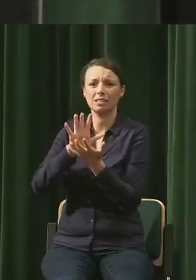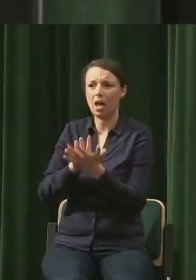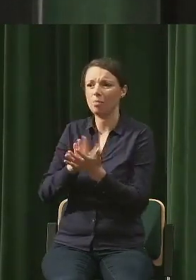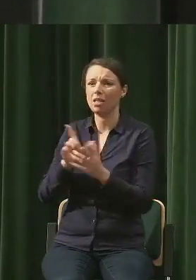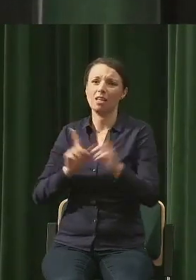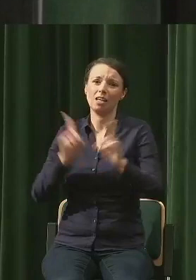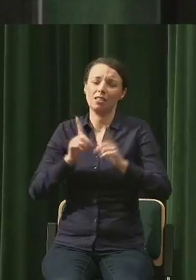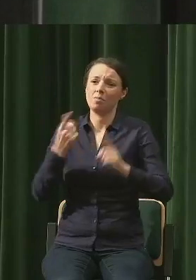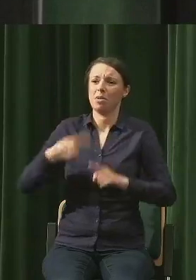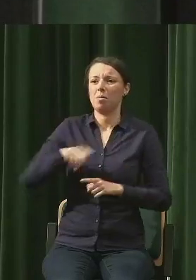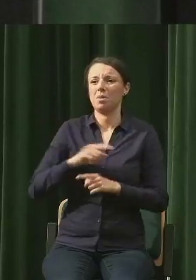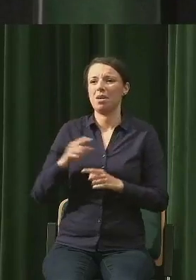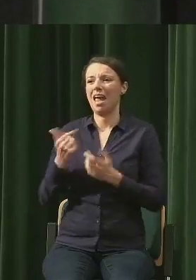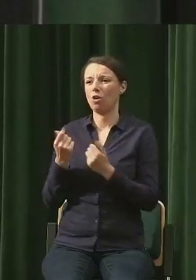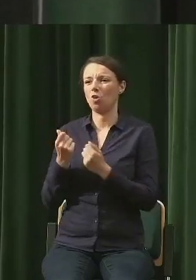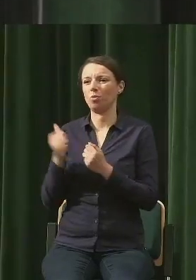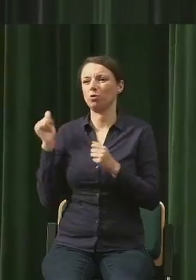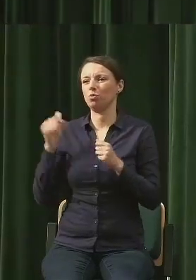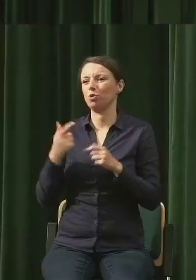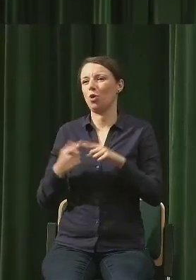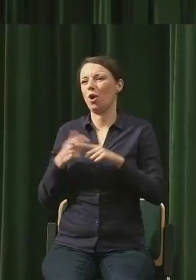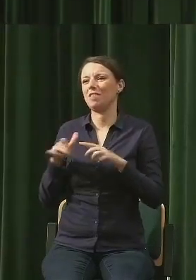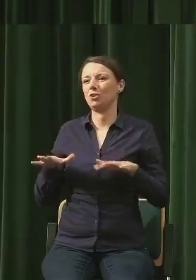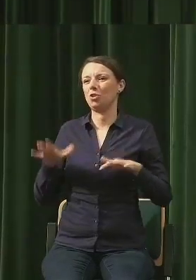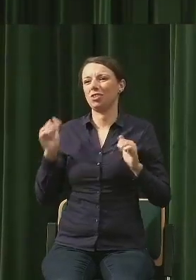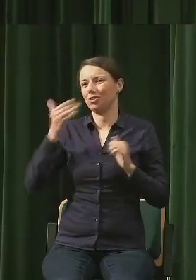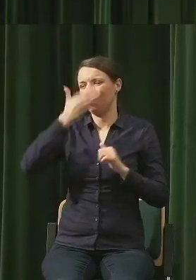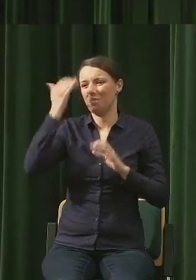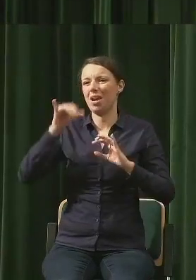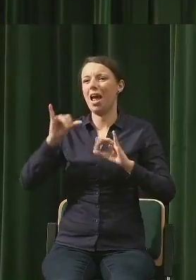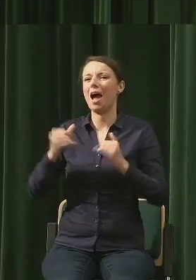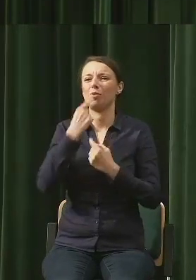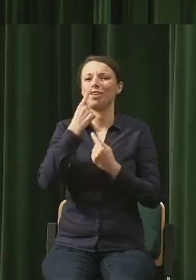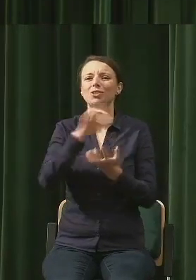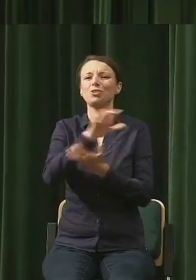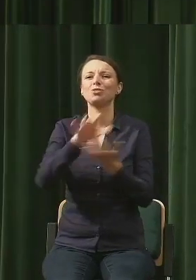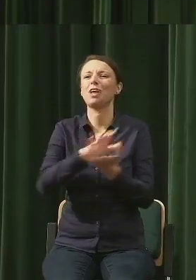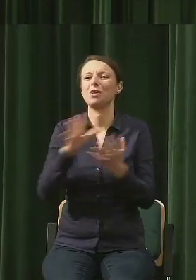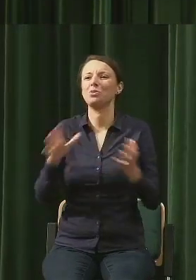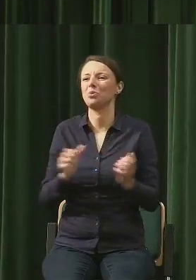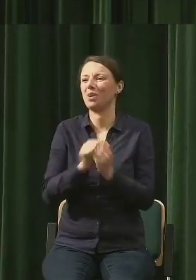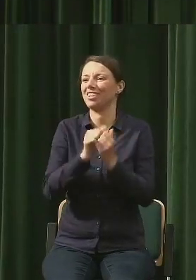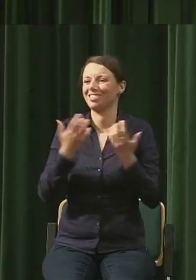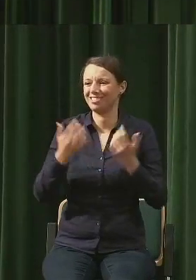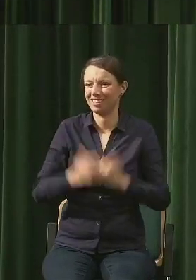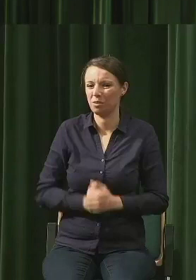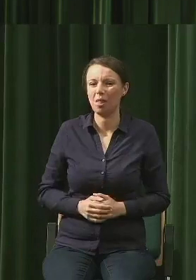powiedzenia na temat świata. Pani Urszulo, to jak uratować ekonomistów, żeby